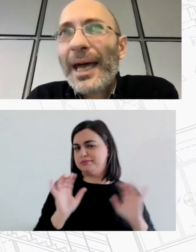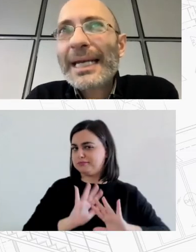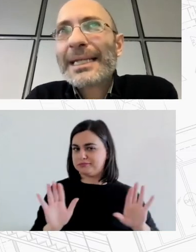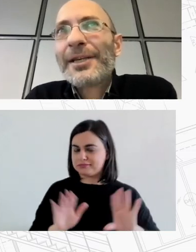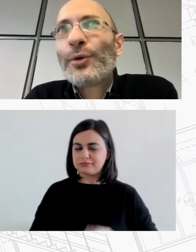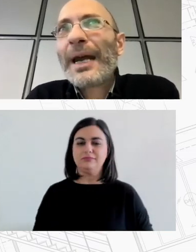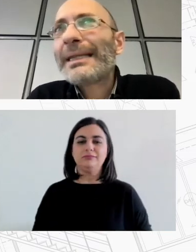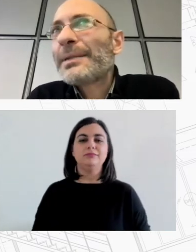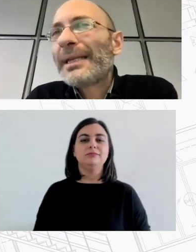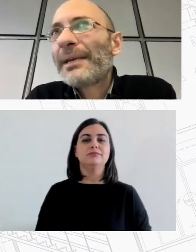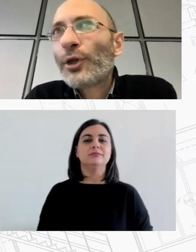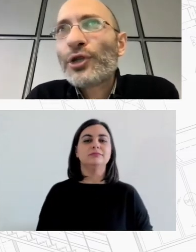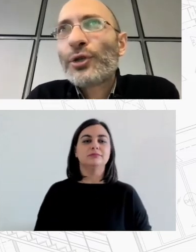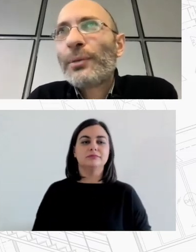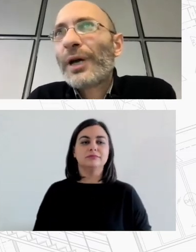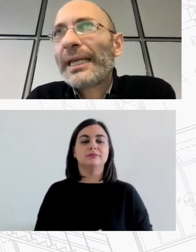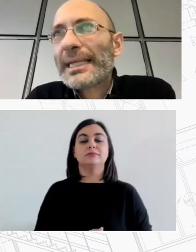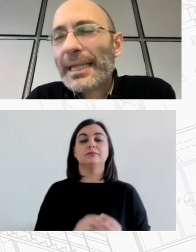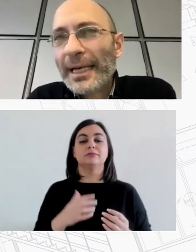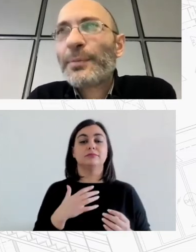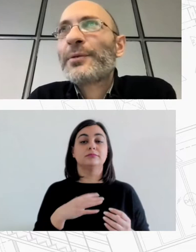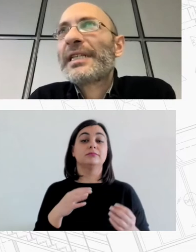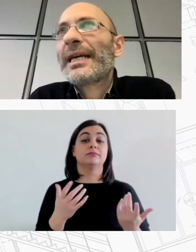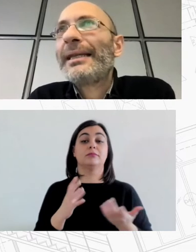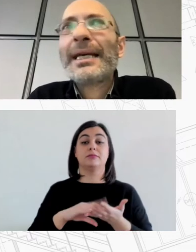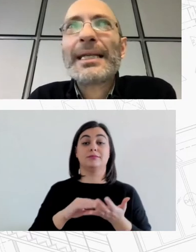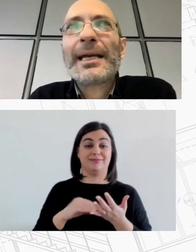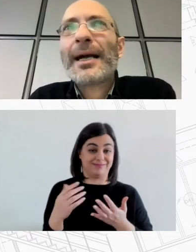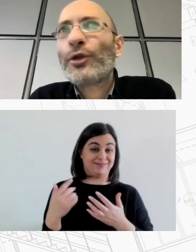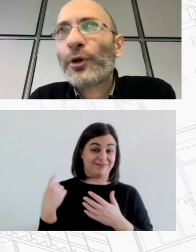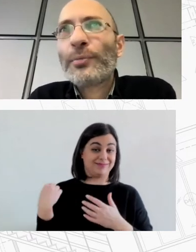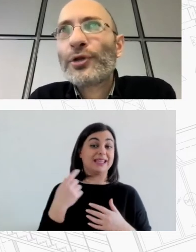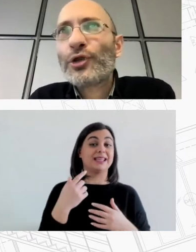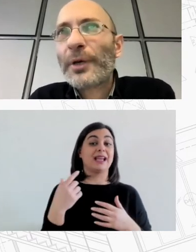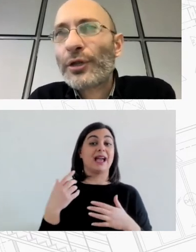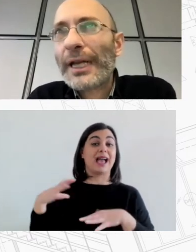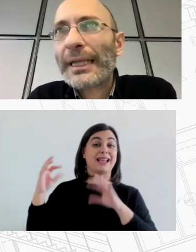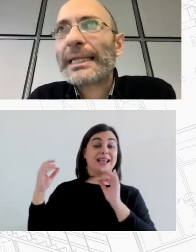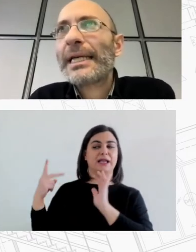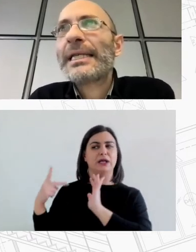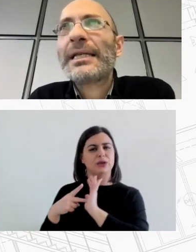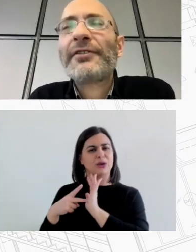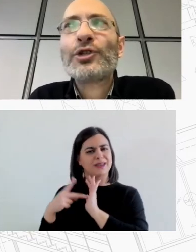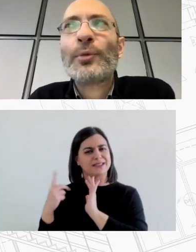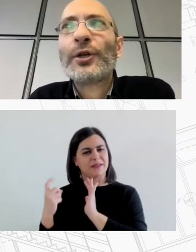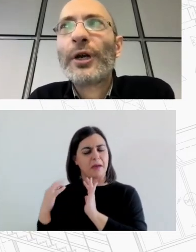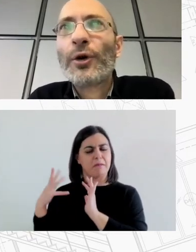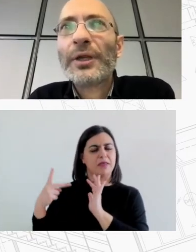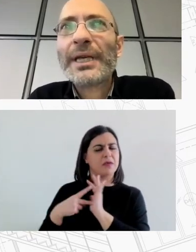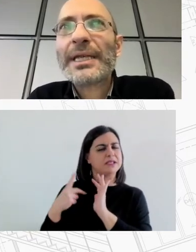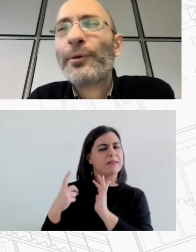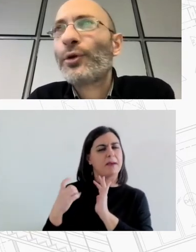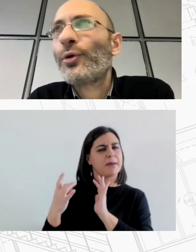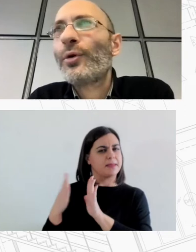Ένα στοιχείο παρά τη σημαντική πτώση των τιμών κατοικίας στη διάρκεια της περασμένης δεκαετίας ειδικά κατά το πρώτο μισό στο πλαίσιο της κρίσης ύφεσης των πολιτικών